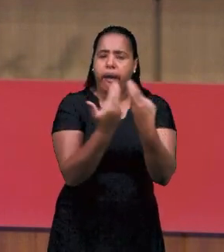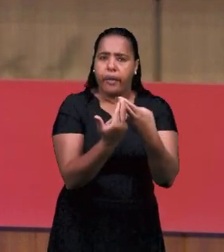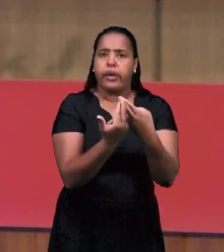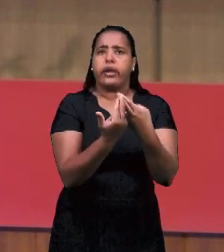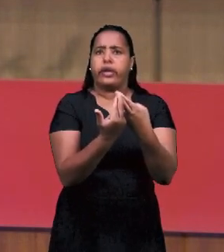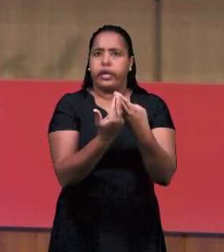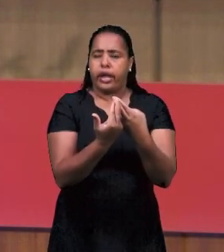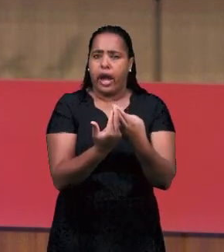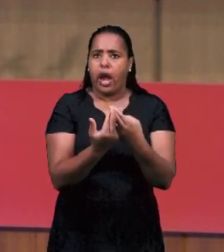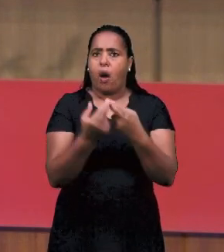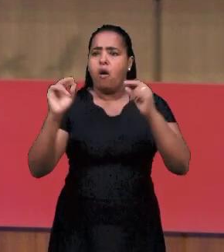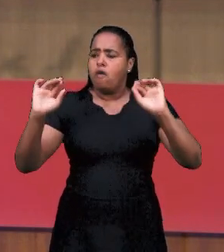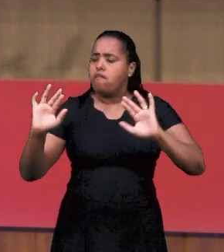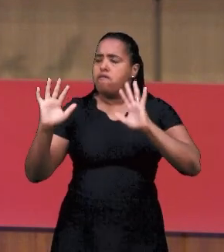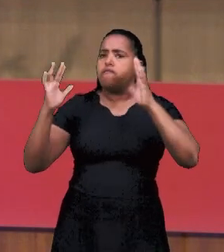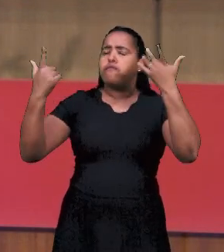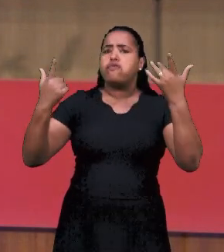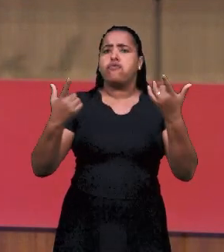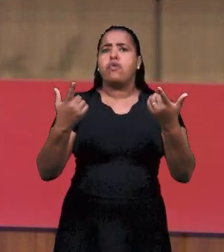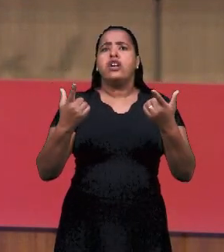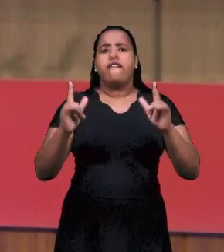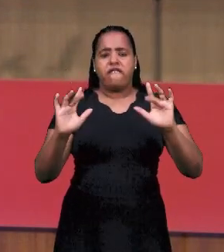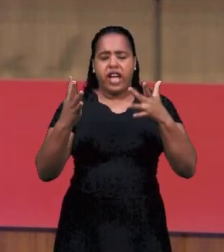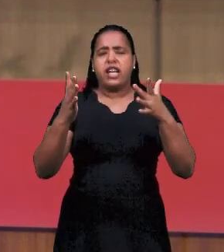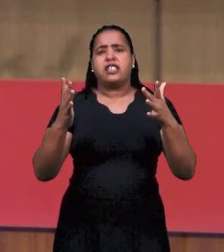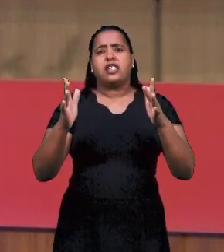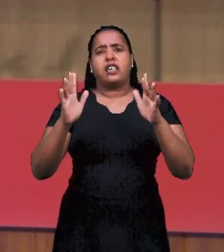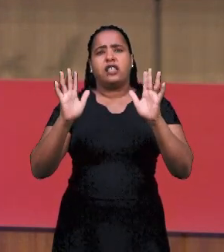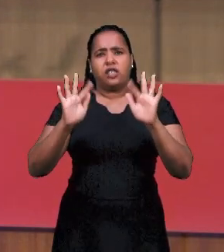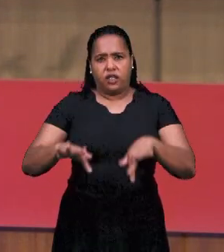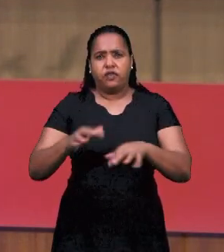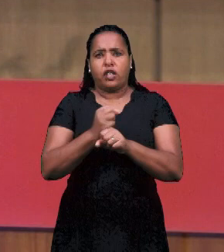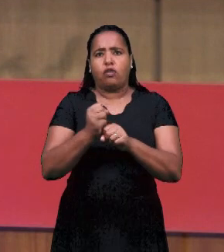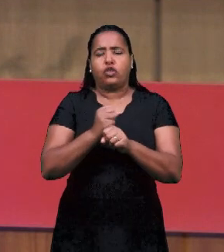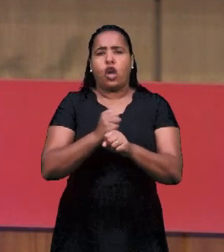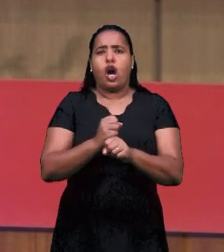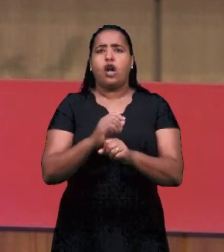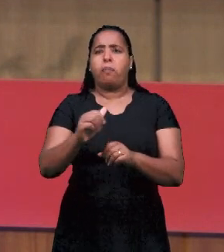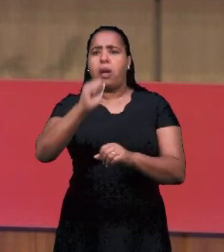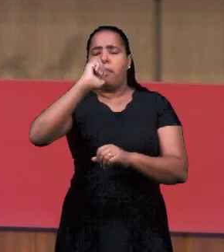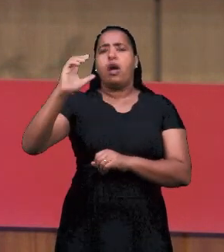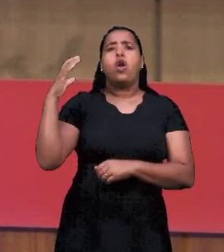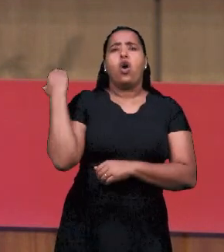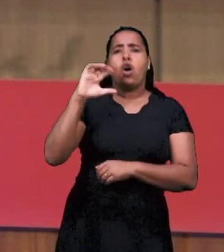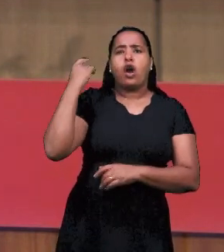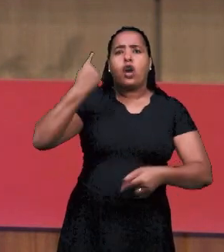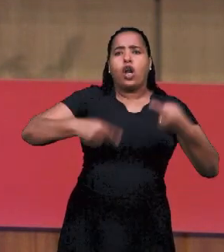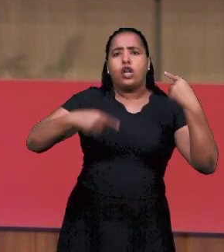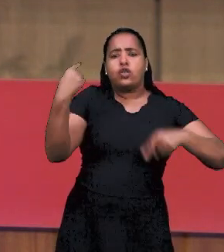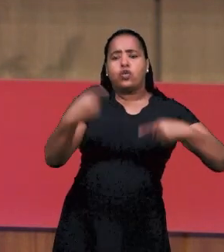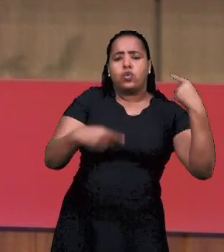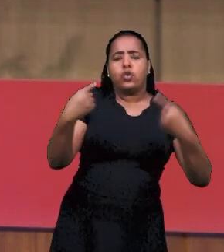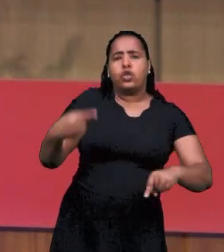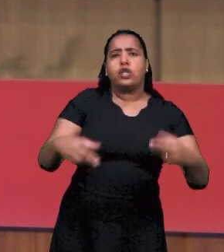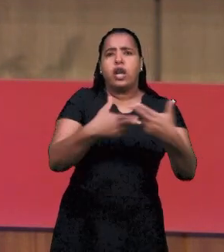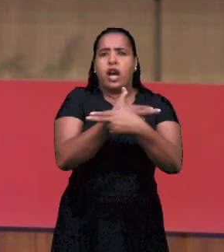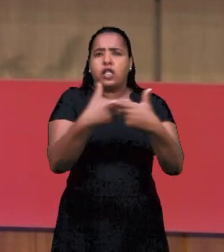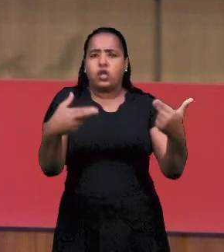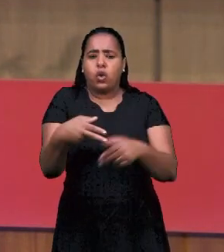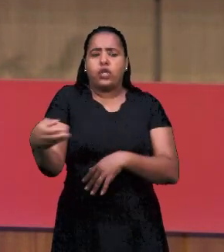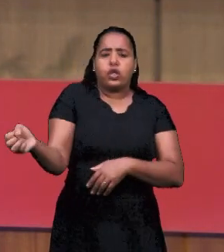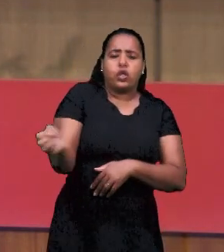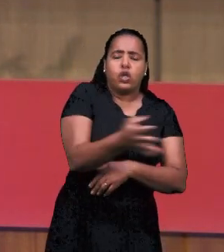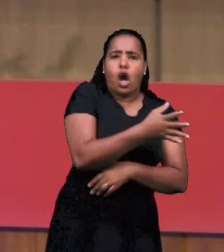мне, что они там были на встрече какой-то. Там шашлыки делали, попу